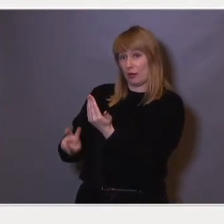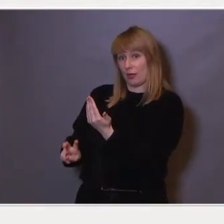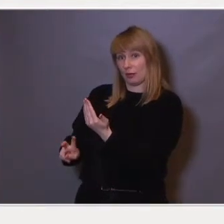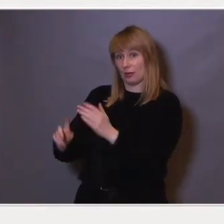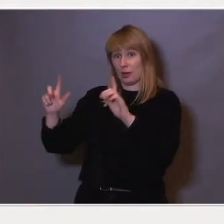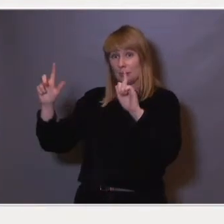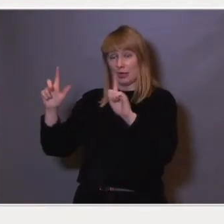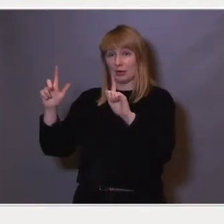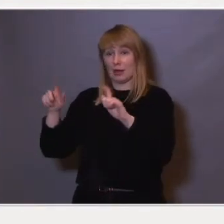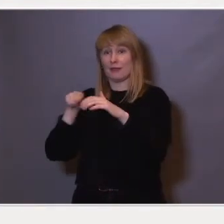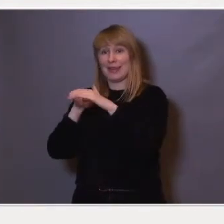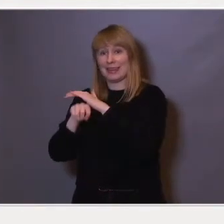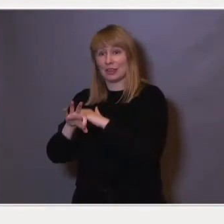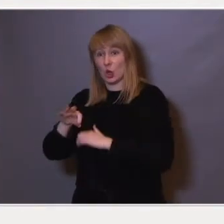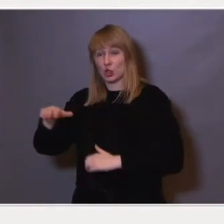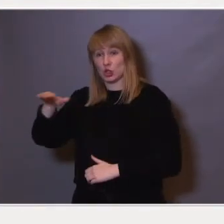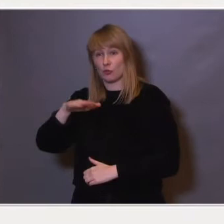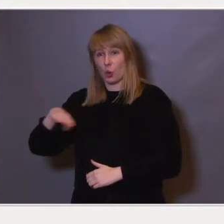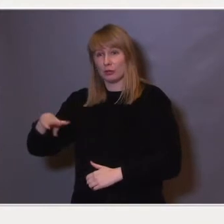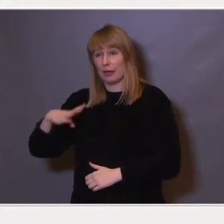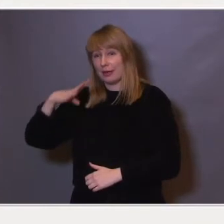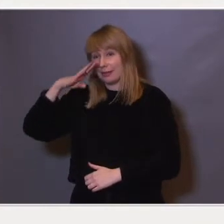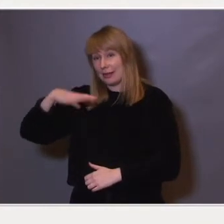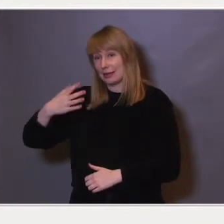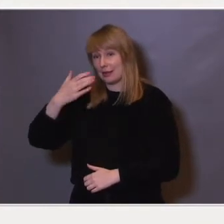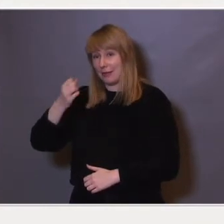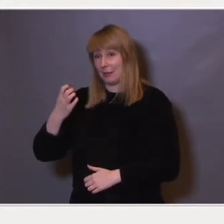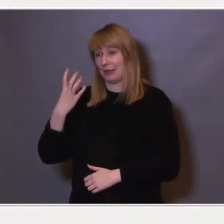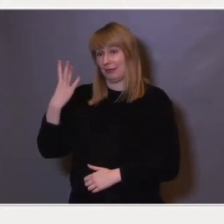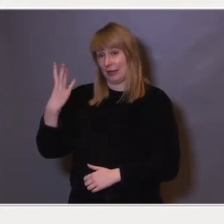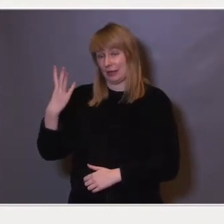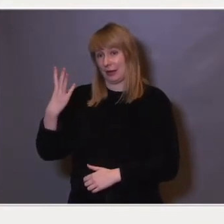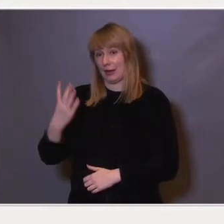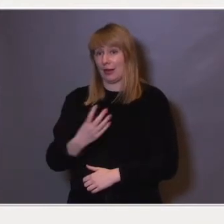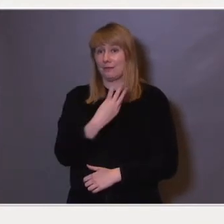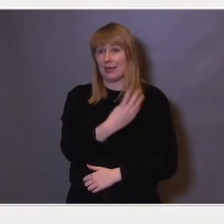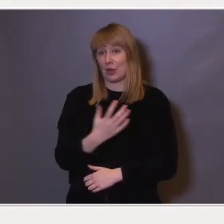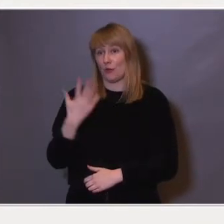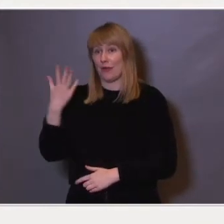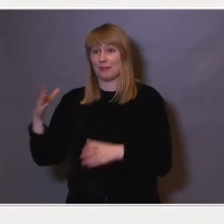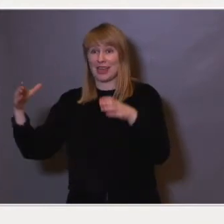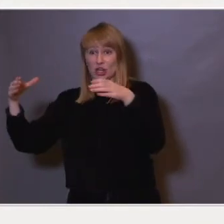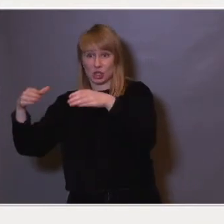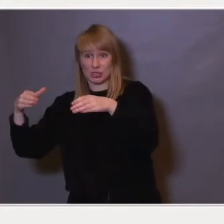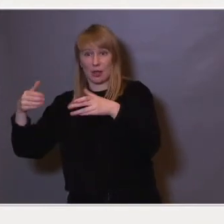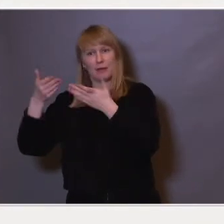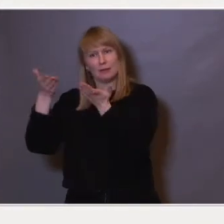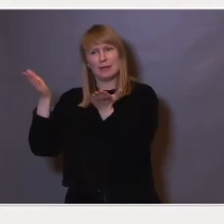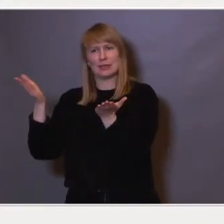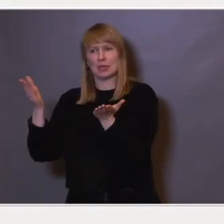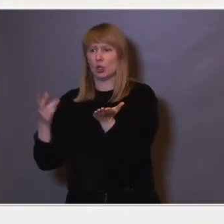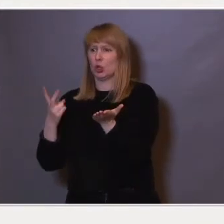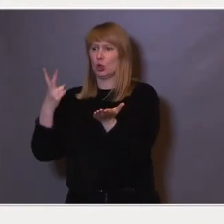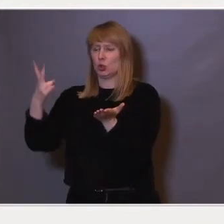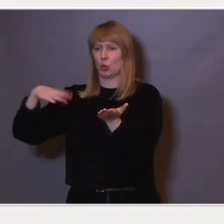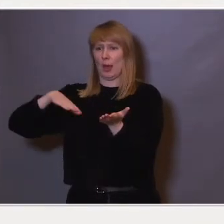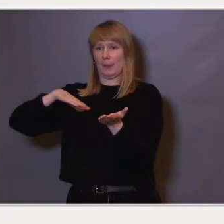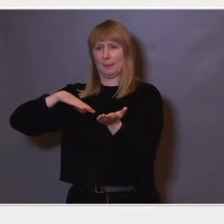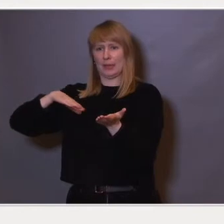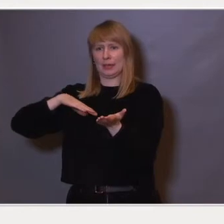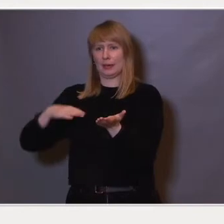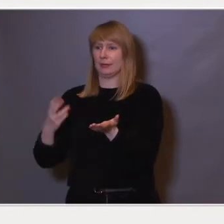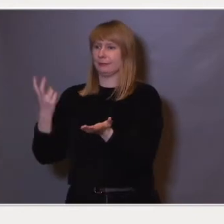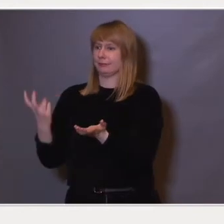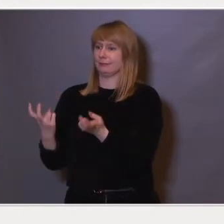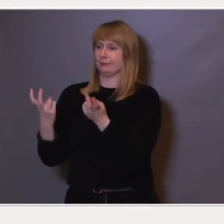Det er et bilde fra Indre Østfold i 1954, og det er 4. og 5. klassinger, og det viser to store piker som sitter